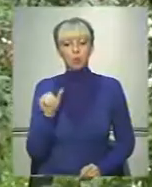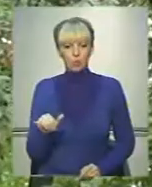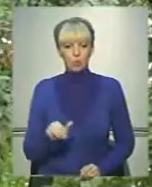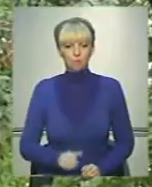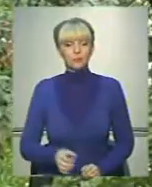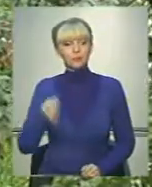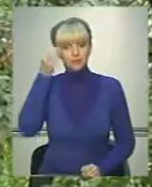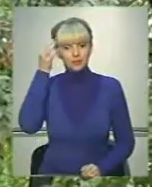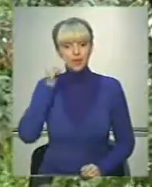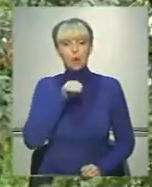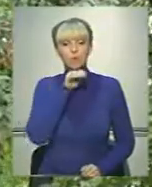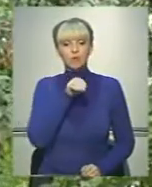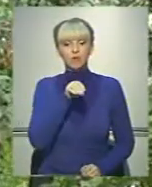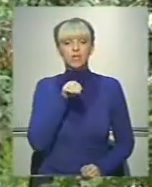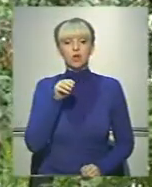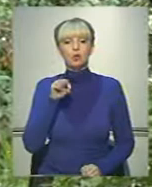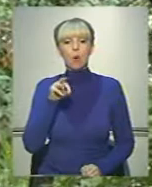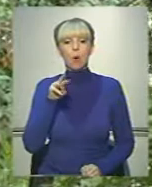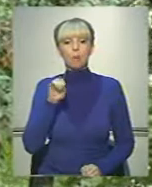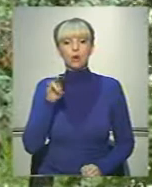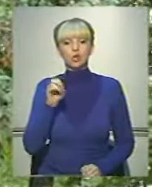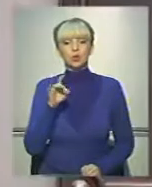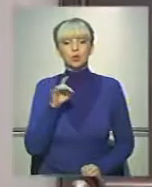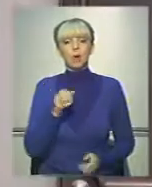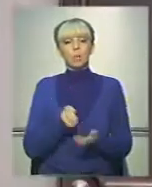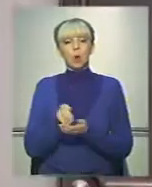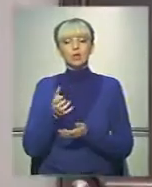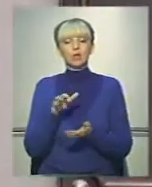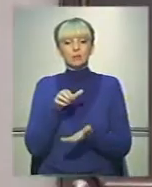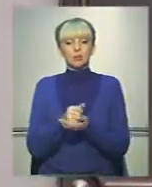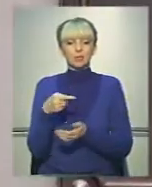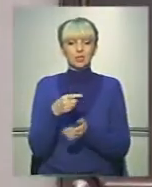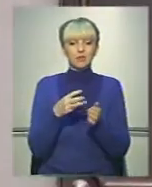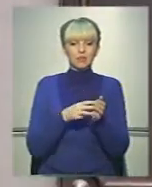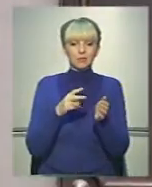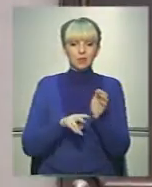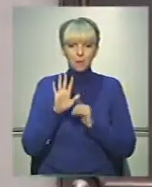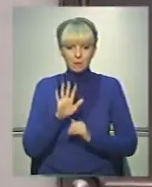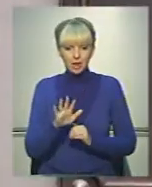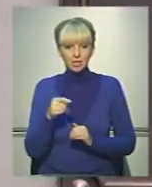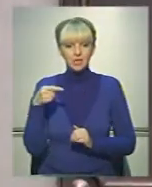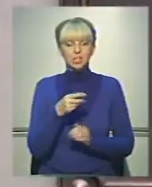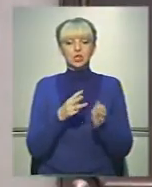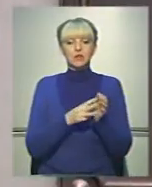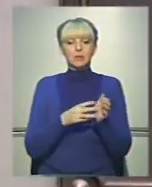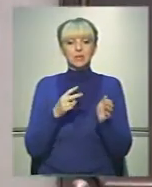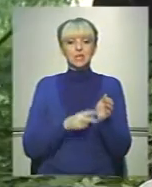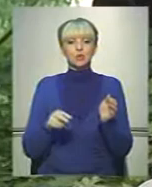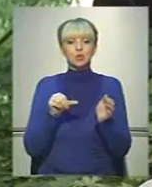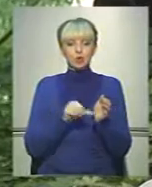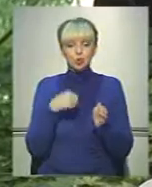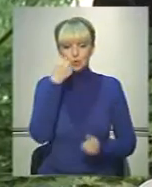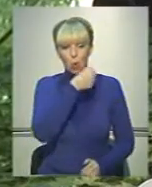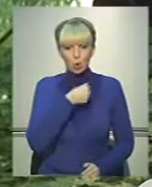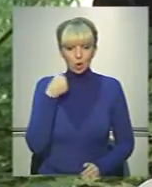Нагадаємо, професор Костянтин Томашчук ректорську посаду обіймав в 1875-1876